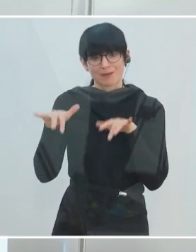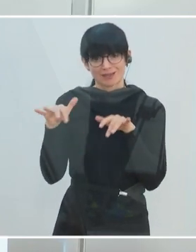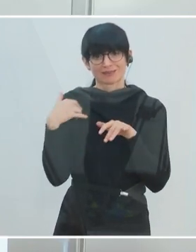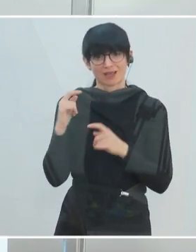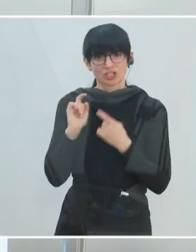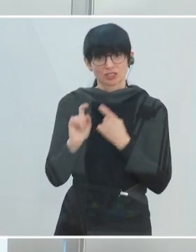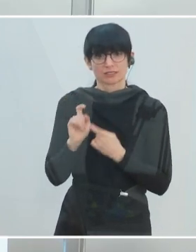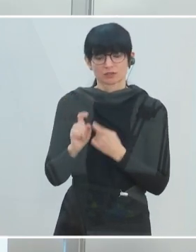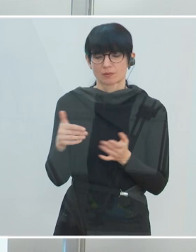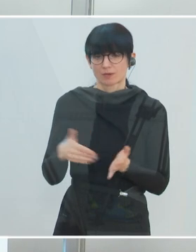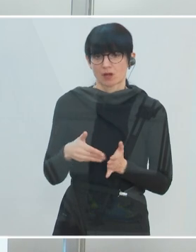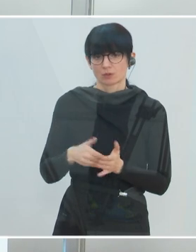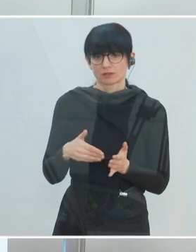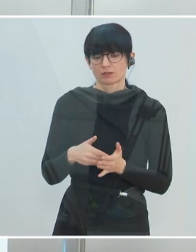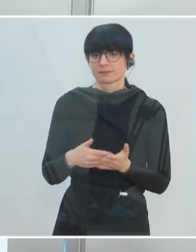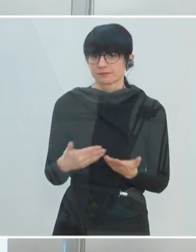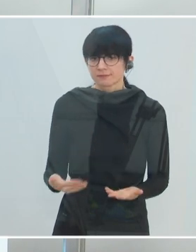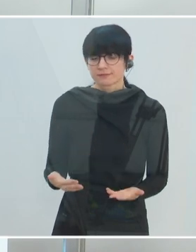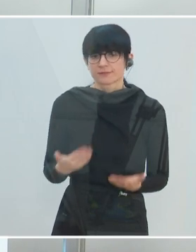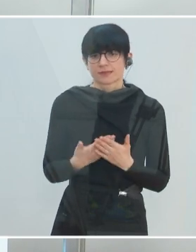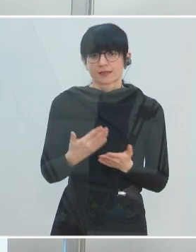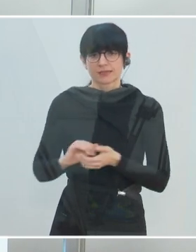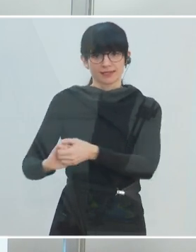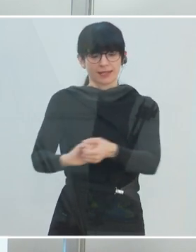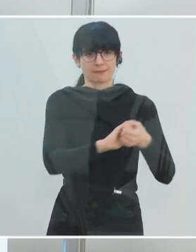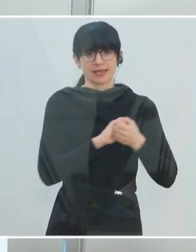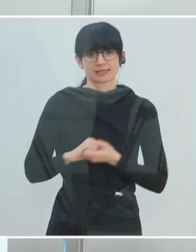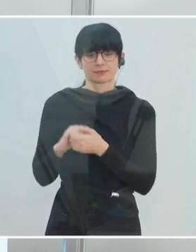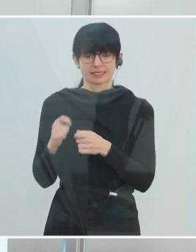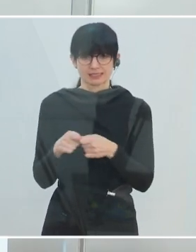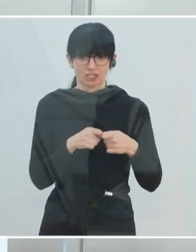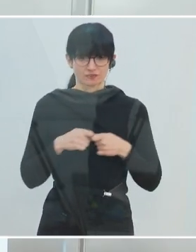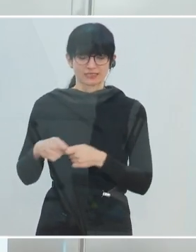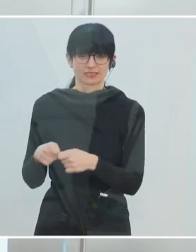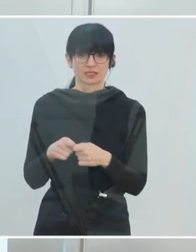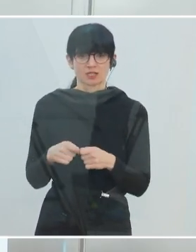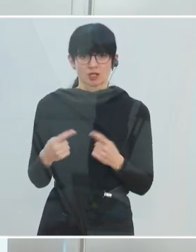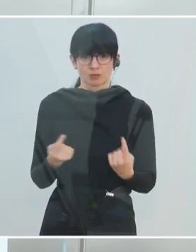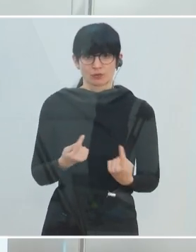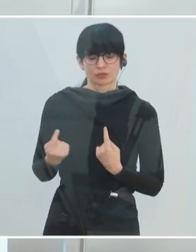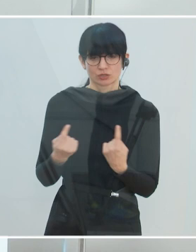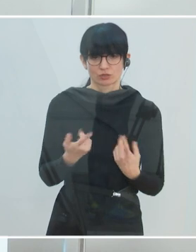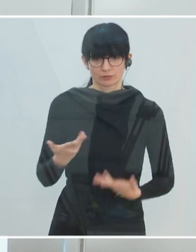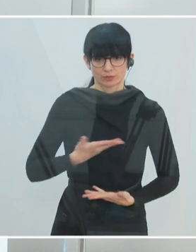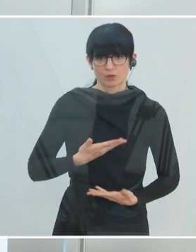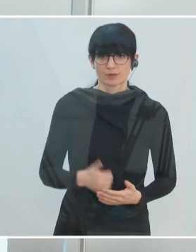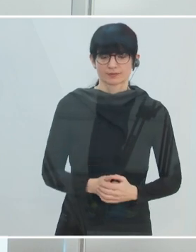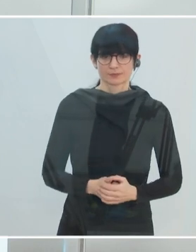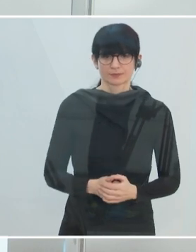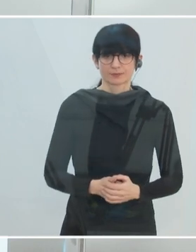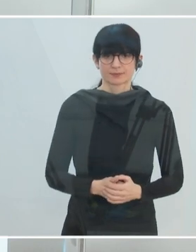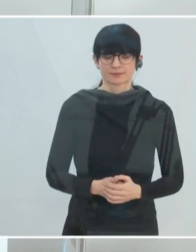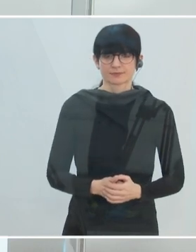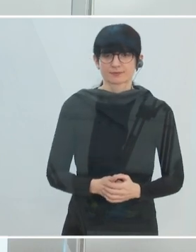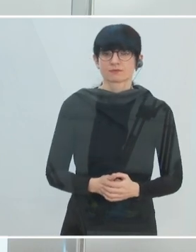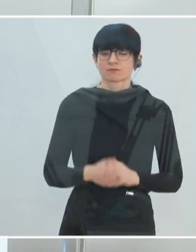Diskurs sein würde, damit wir da eine gemeinsame gesellschaftliche Positionierung schaffen. Aber,